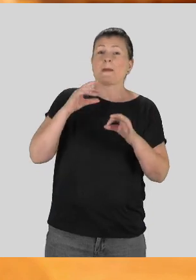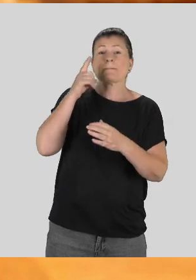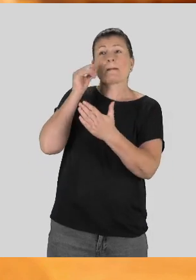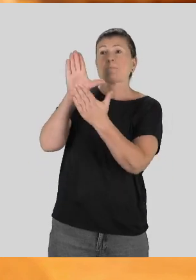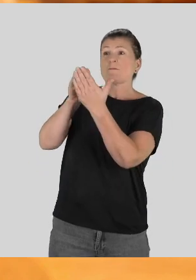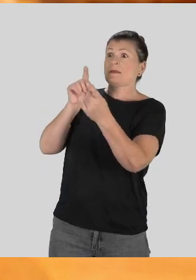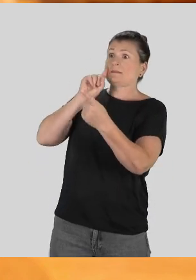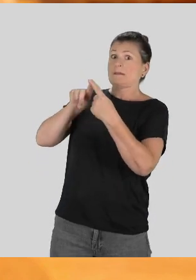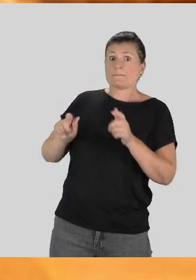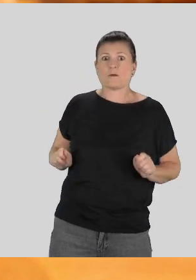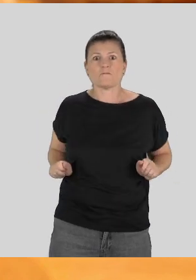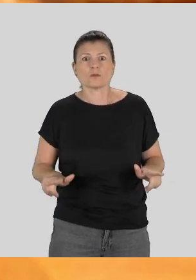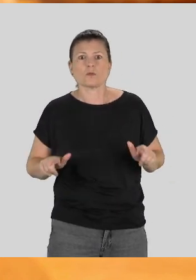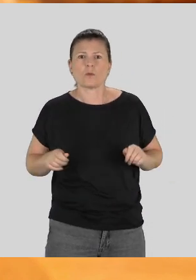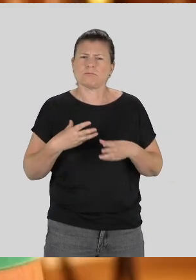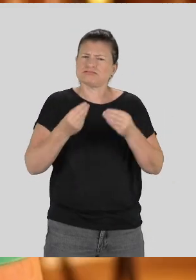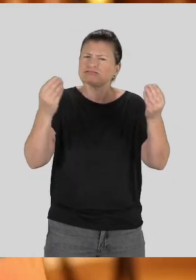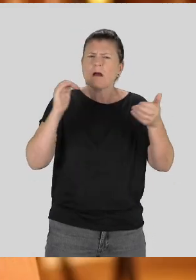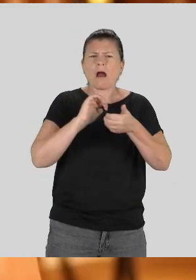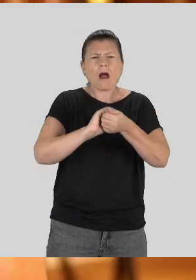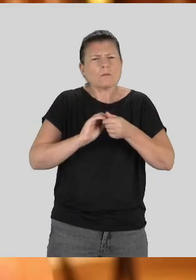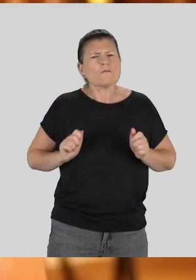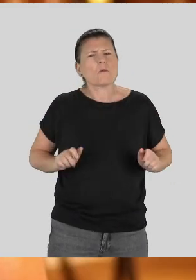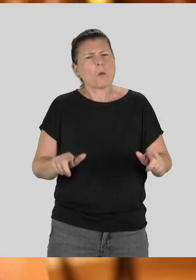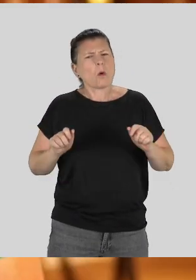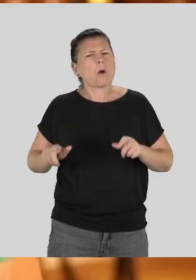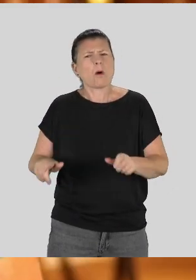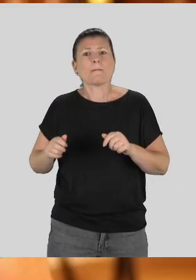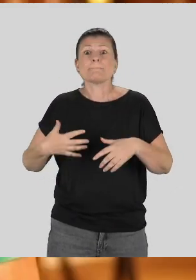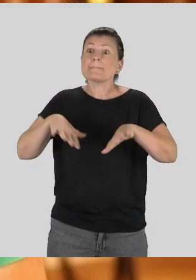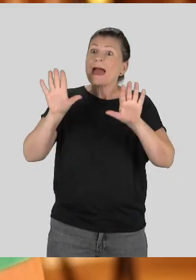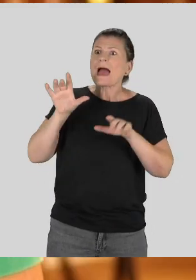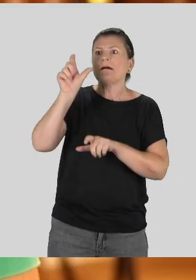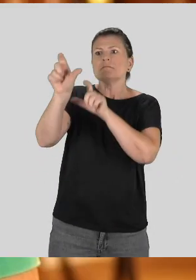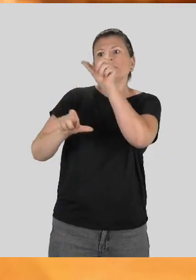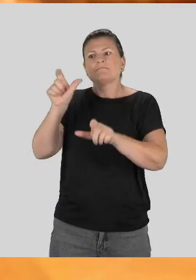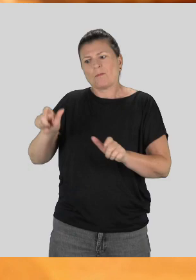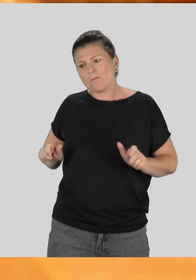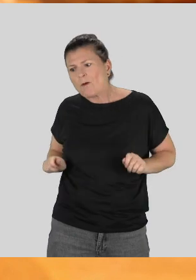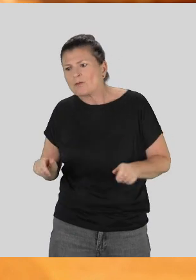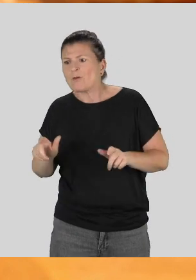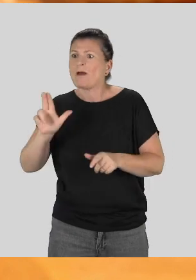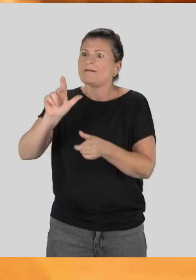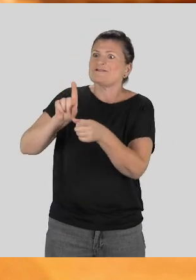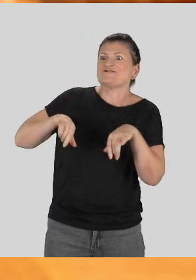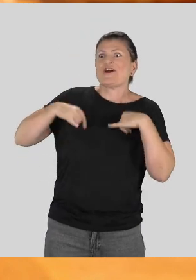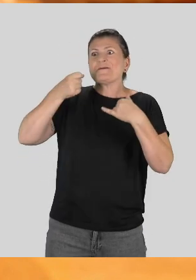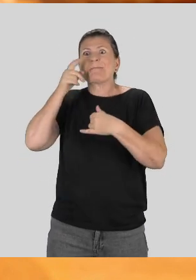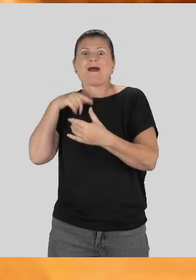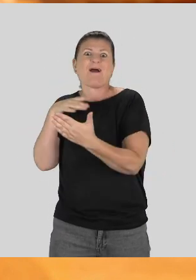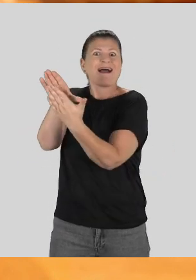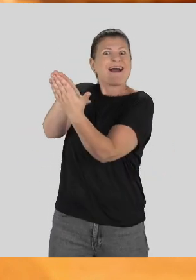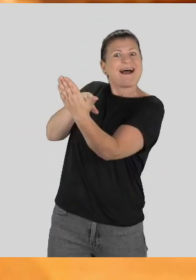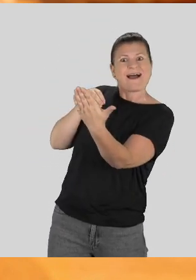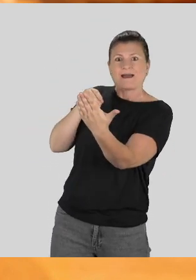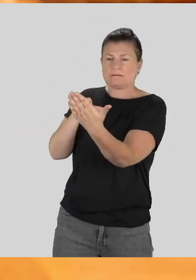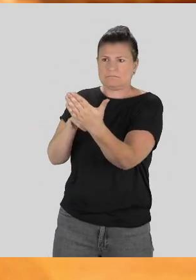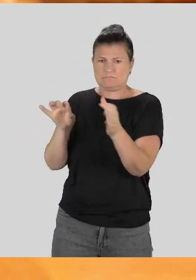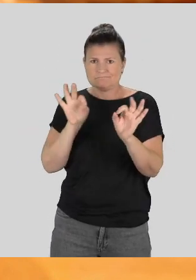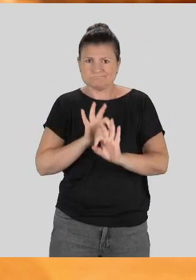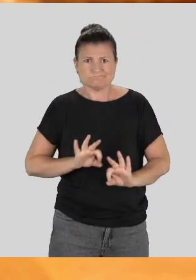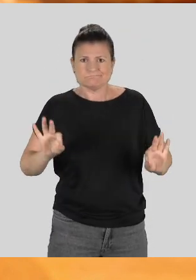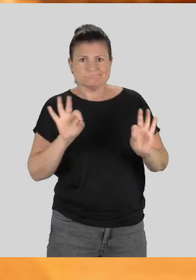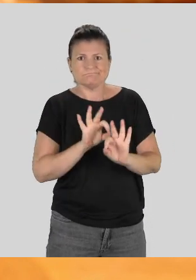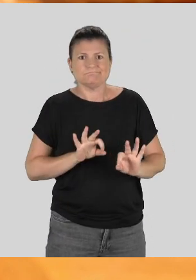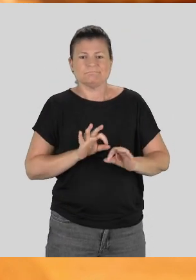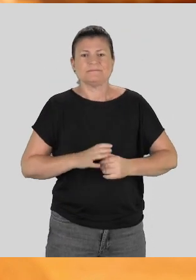Je n'avais aucun rôle modèle de ce que c'est un papa en fauteuil roulant. J'ai plein de potes, des potes en fauteuil roulant, des copines en fauteuil roulant, mais je n pas d'exemple de potes qui ont vécu pendant le